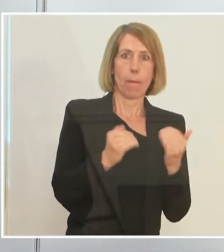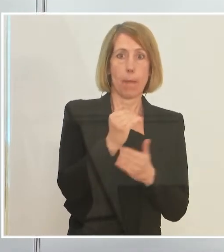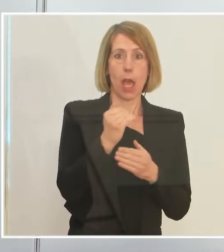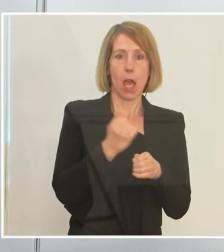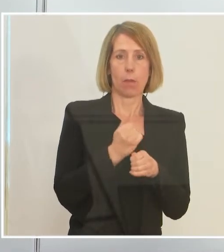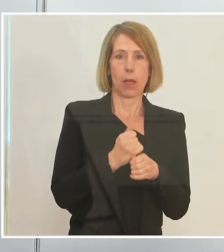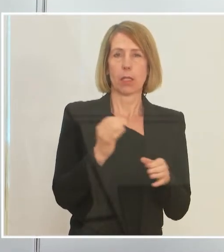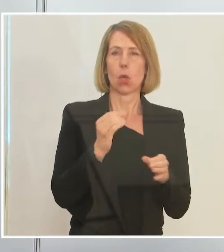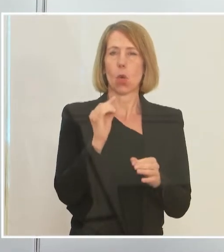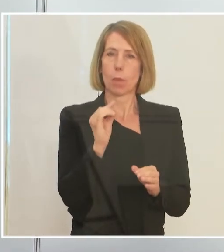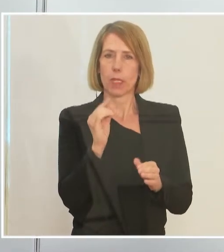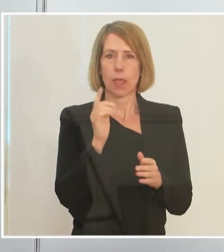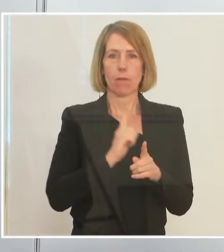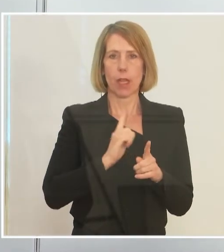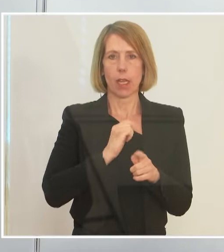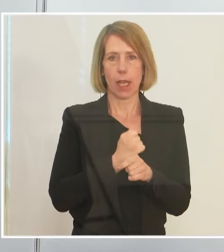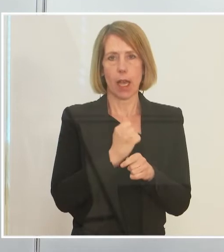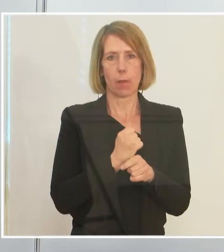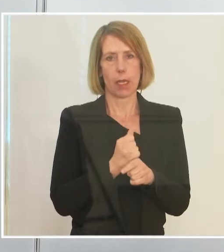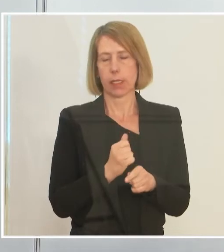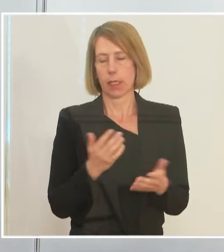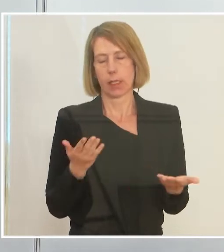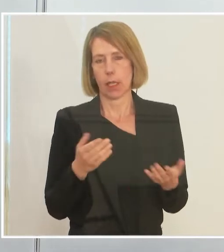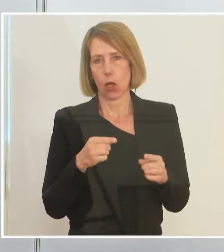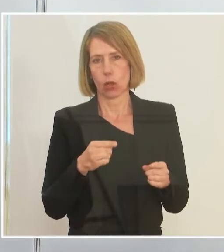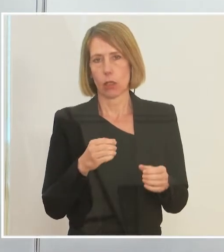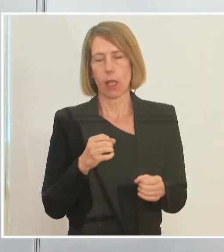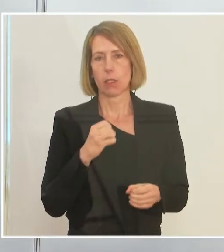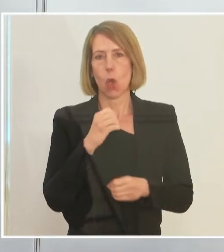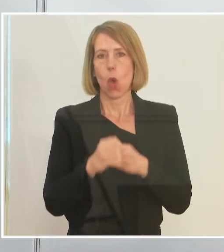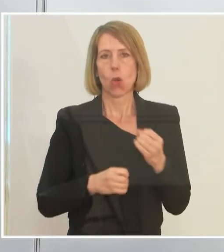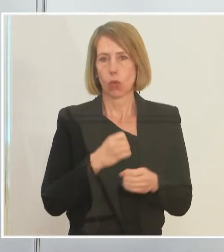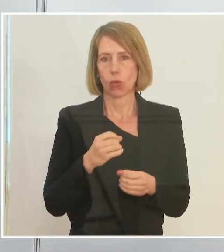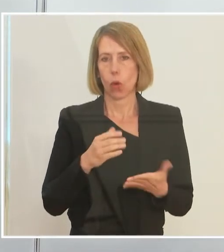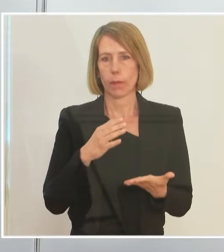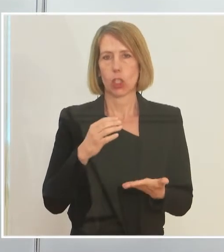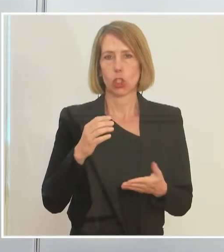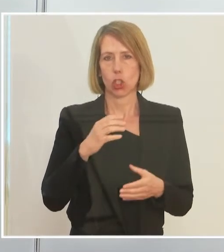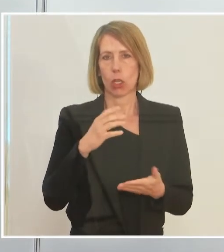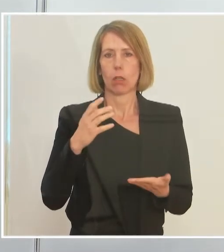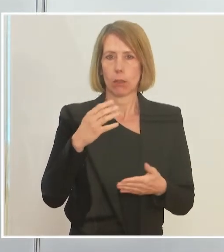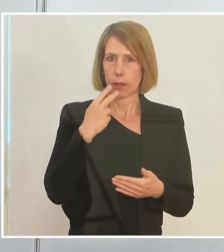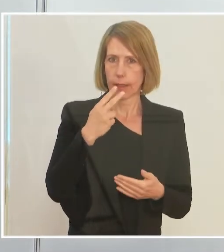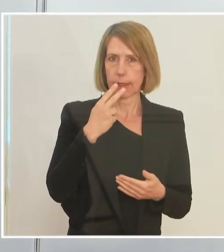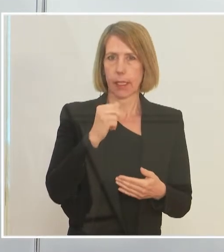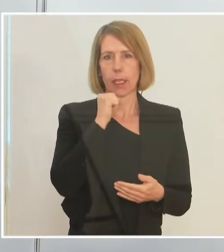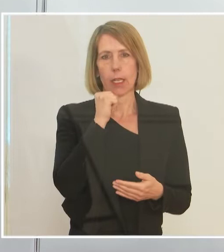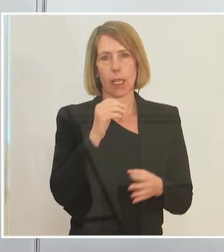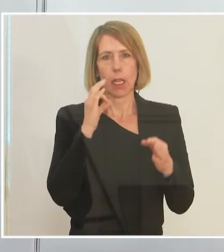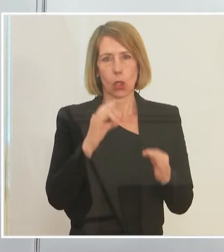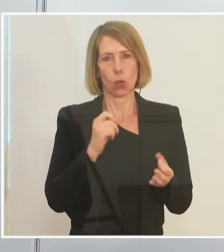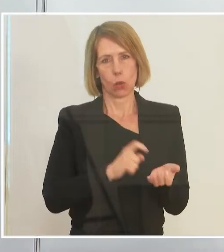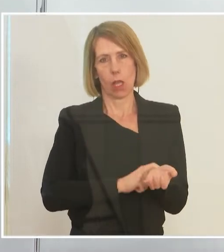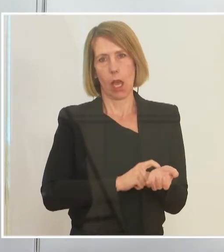nicht mehr arbeitet. Und das ist ökonomisch gesehen kein guter Anreiz. Es war